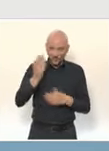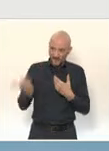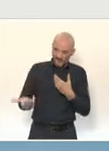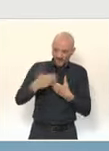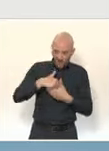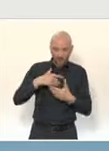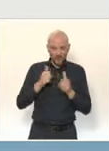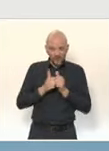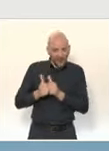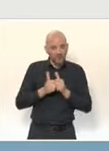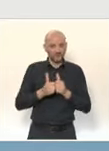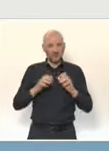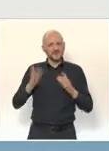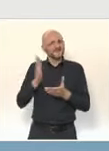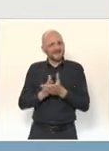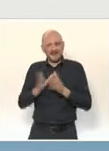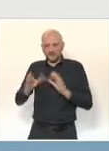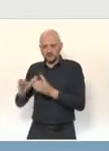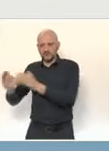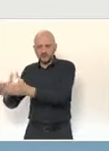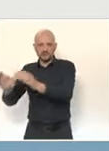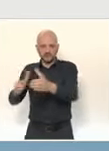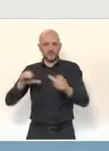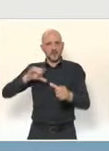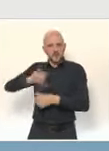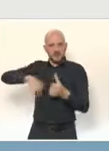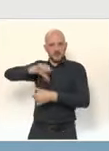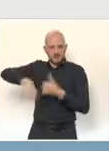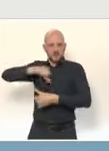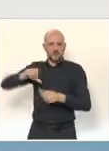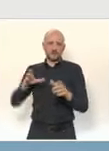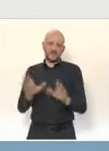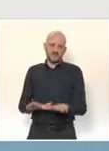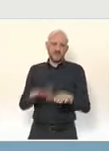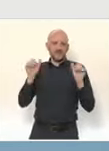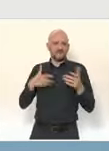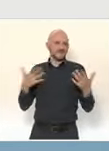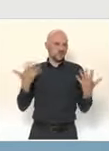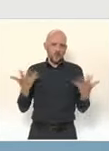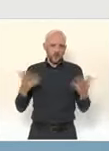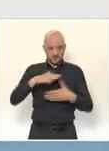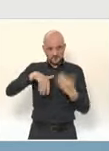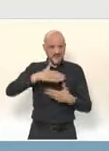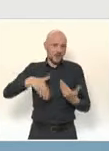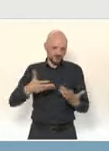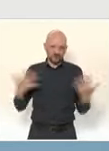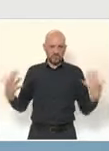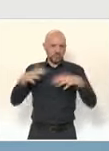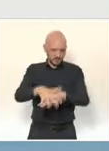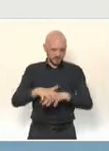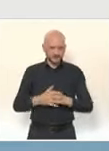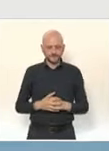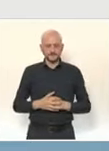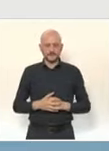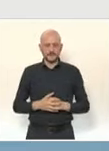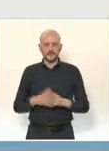mangent ensemble de façon à limiter le brassage des élèves. Il y a par ailleurs, et c'est un point fort